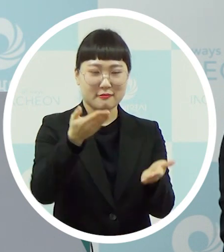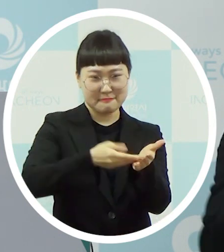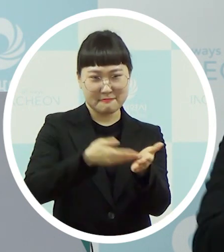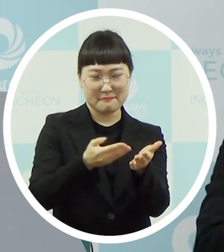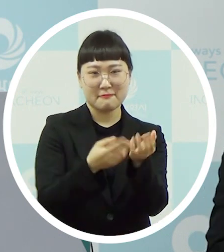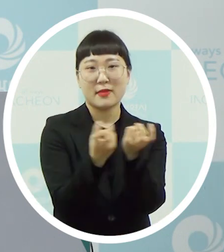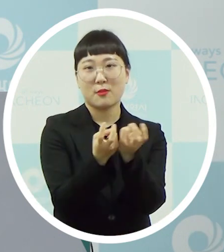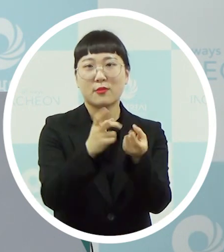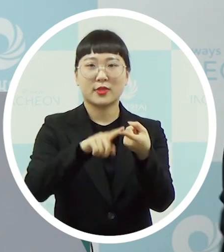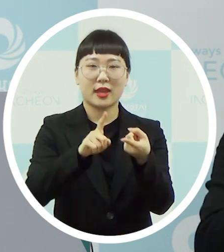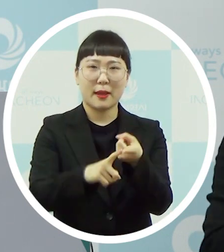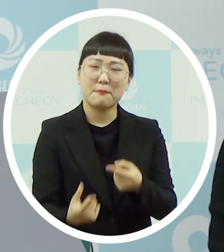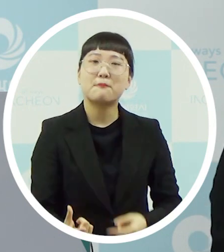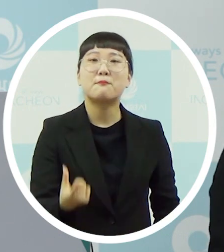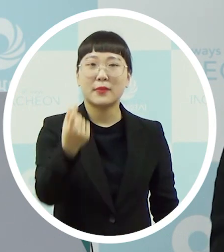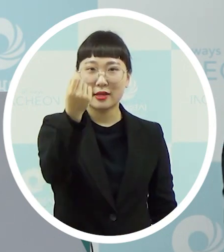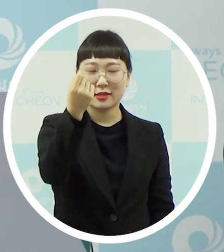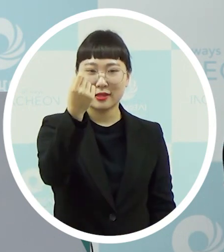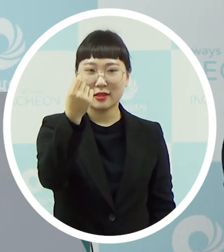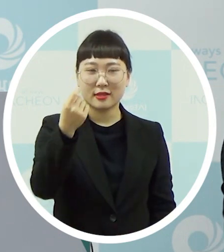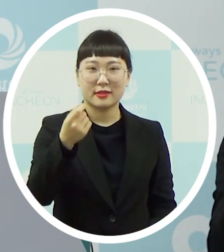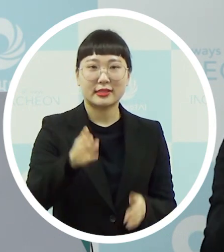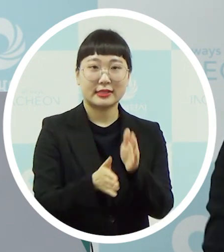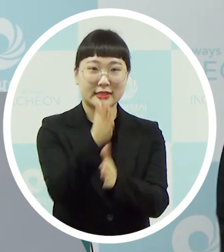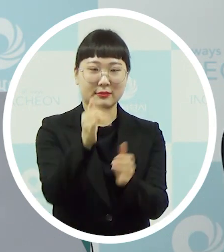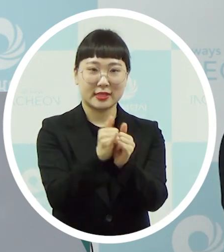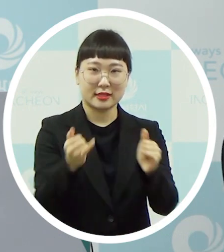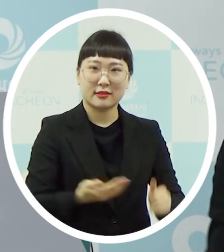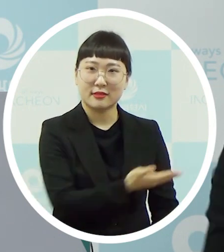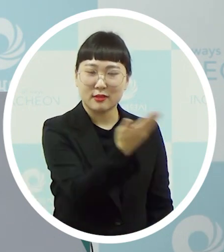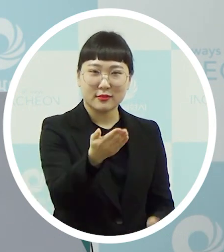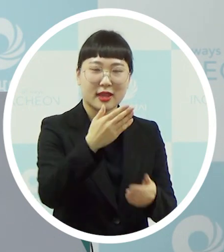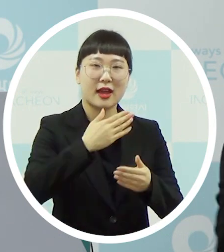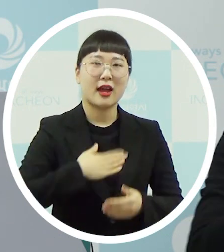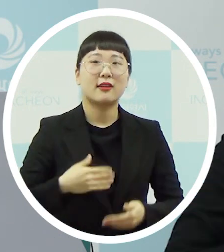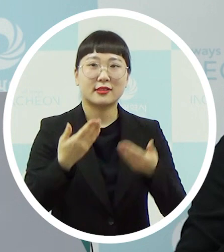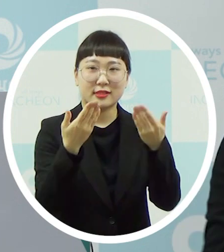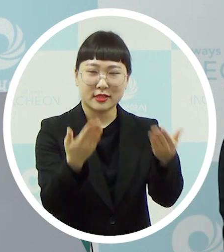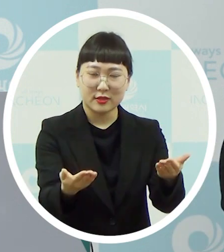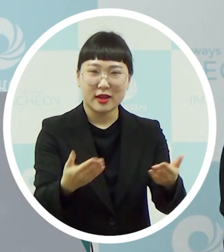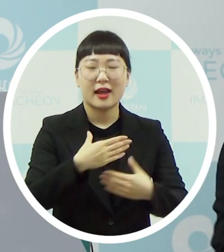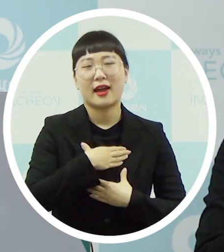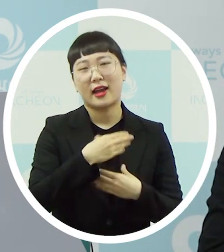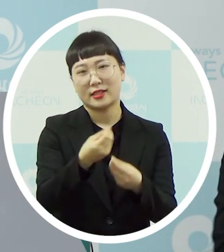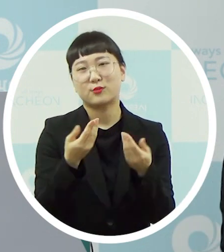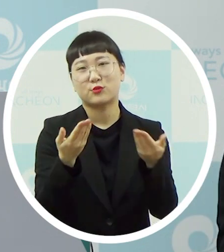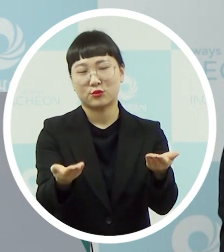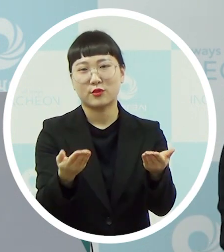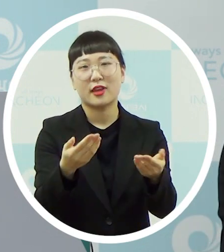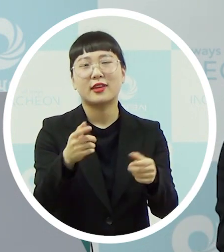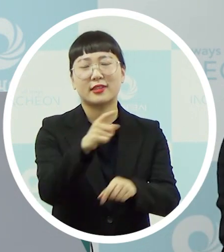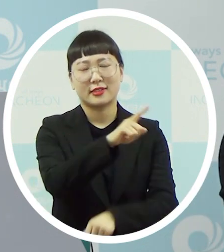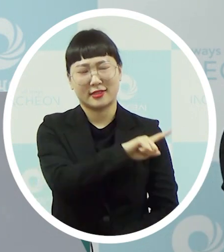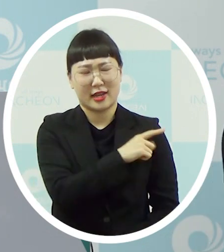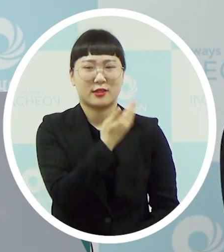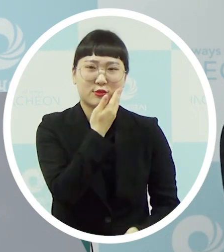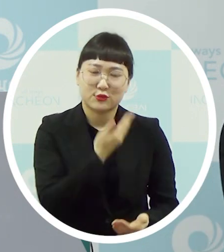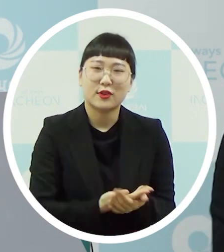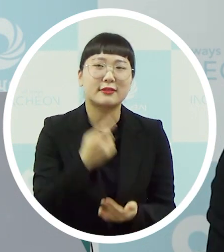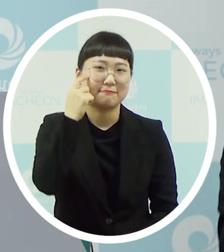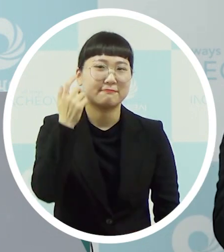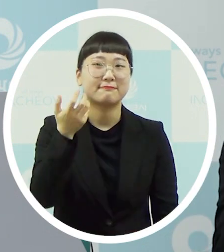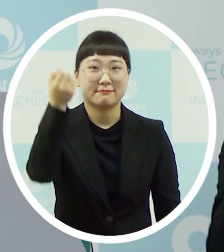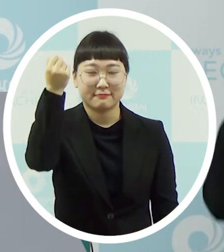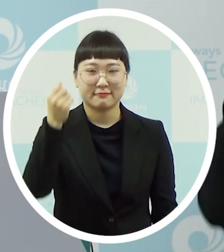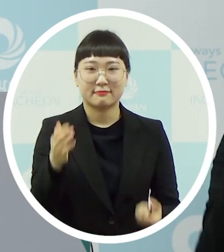속도로 주민들께 알려드리고 그 안심을 시키는 이런 것이 가장 필요한 지금 순간이라고 생각하기 때문에